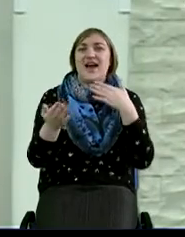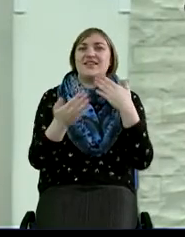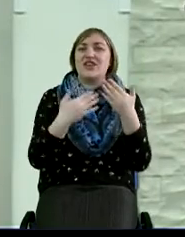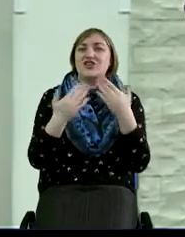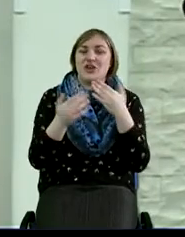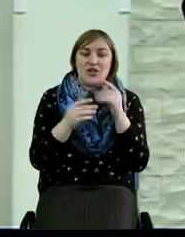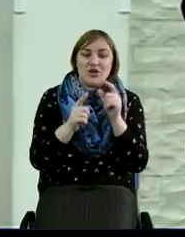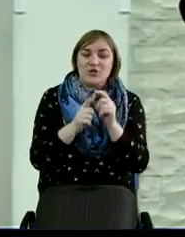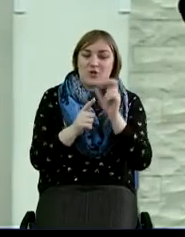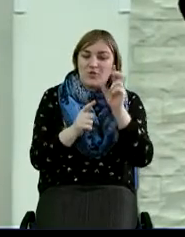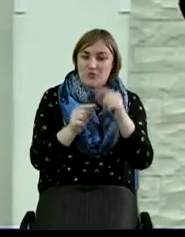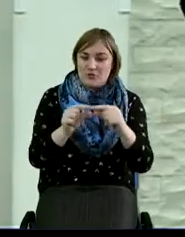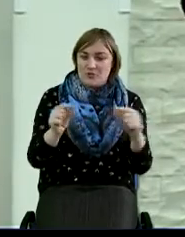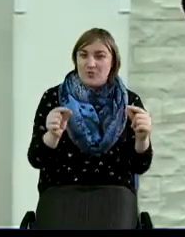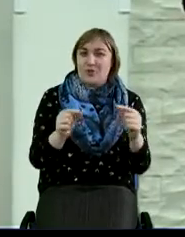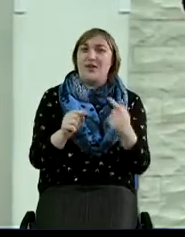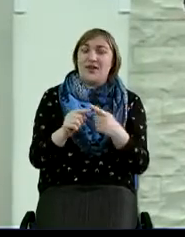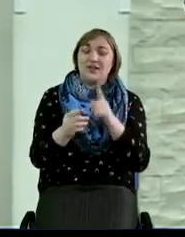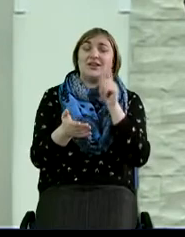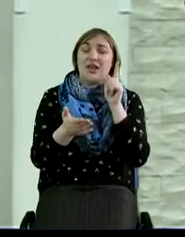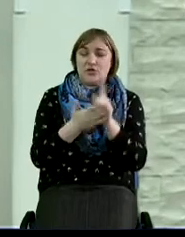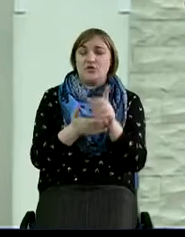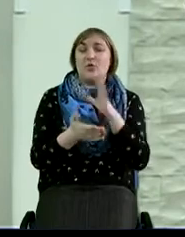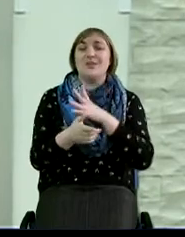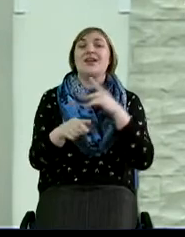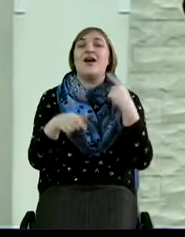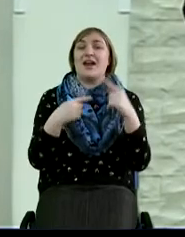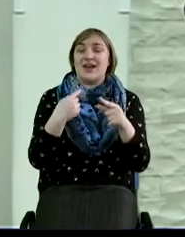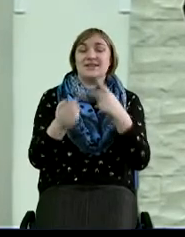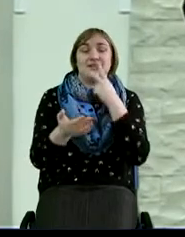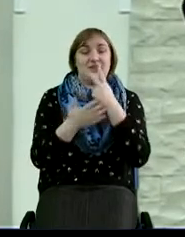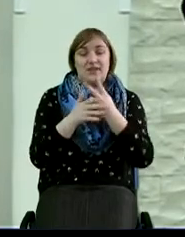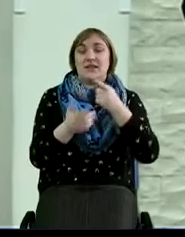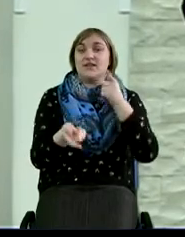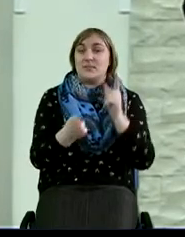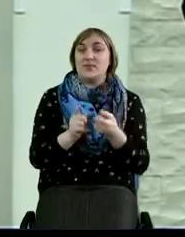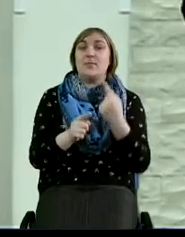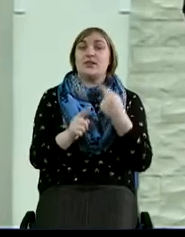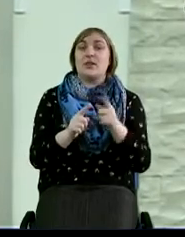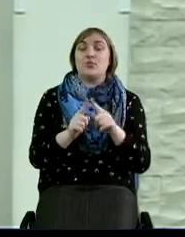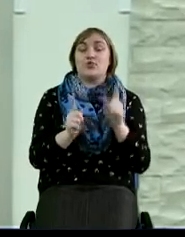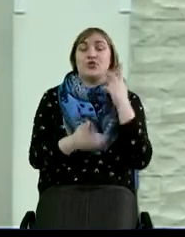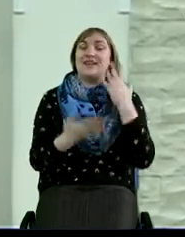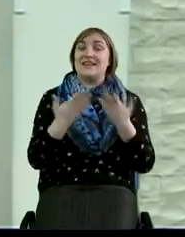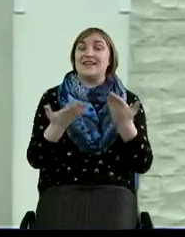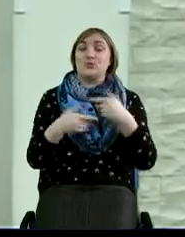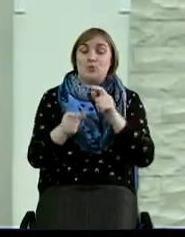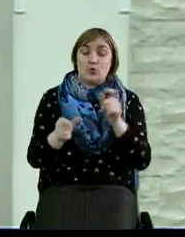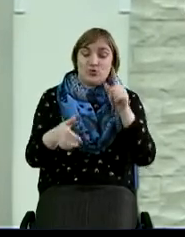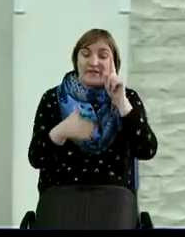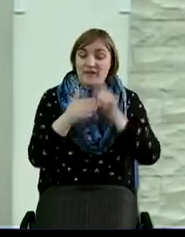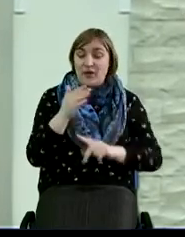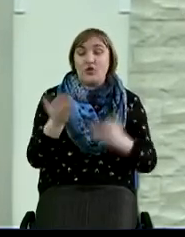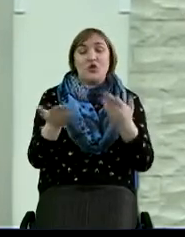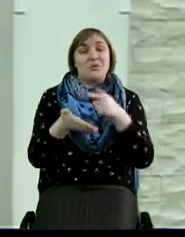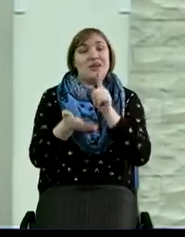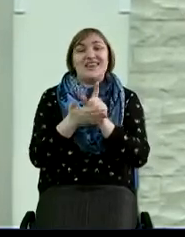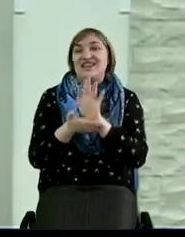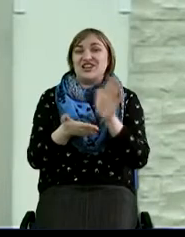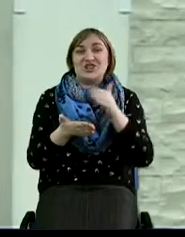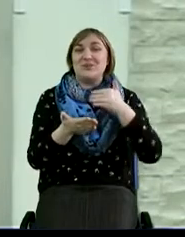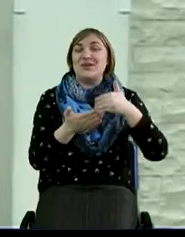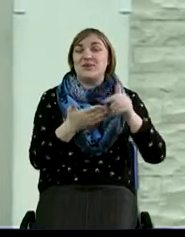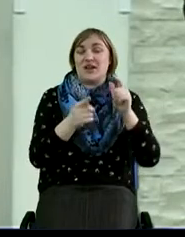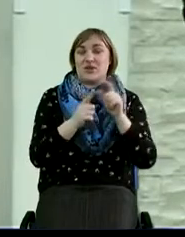Слову Божьему. И она должна быть, эта разница видна на самом деле. Потому что если мы люди верующие, то мы не должны пренебрегать этим